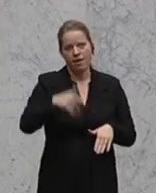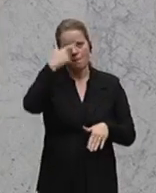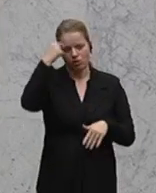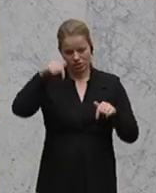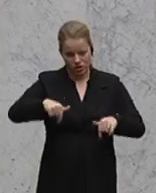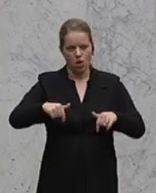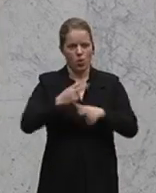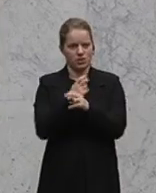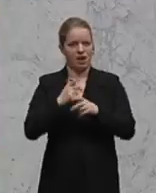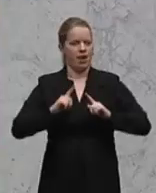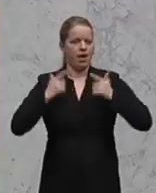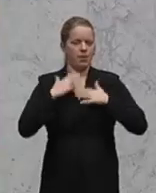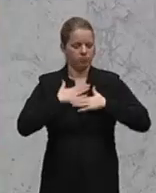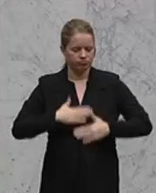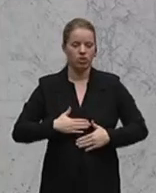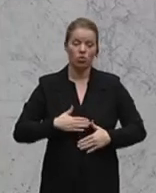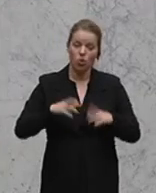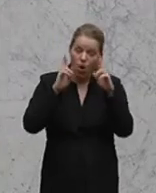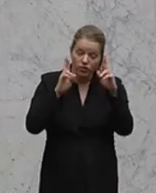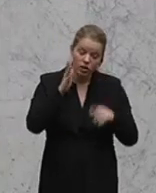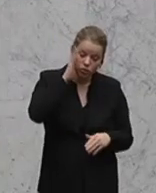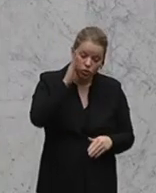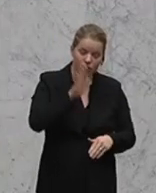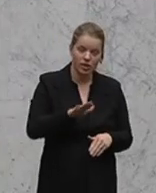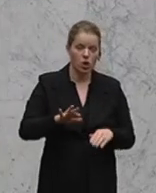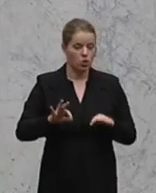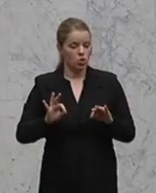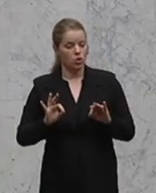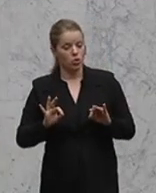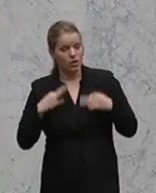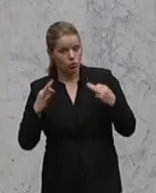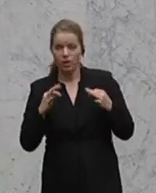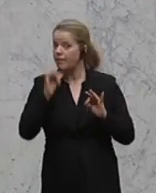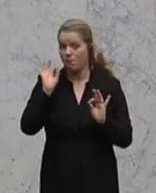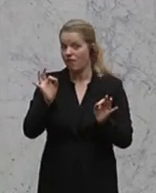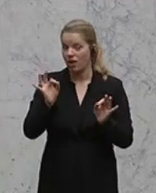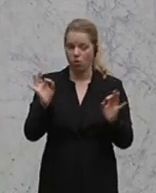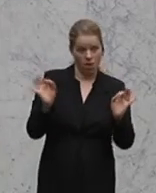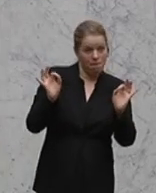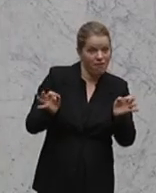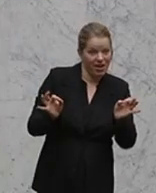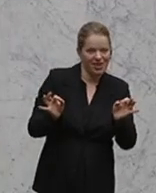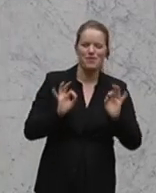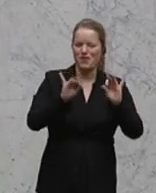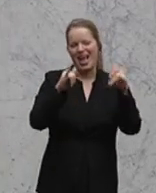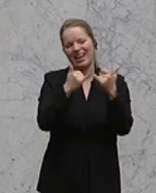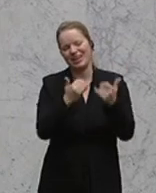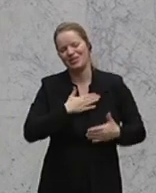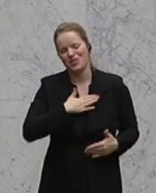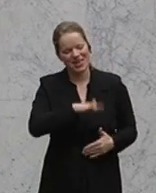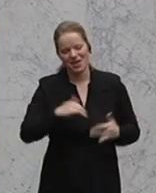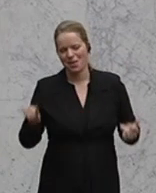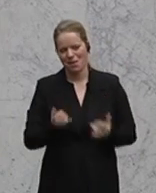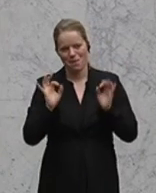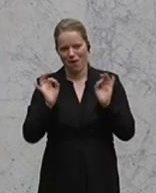Menschen und der hoffentlich gesunden Kinder oder nicht perfekten Kinder oder perfekten Kinder für Eltern sind, Kinder